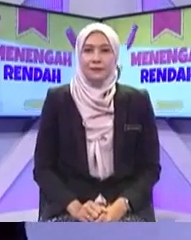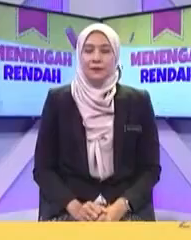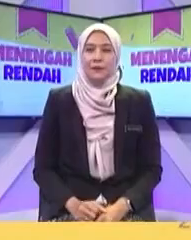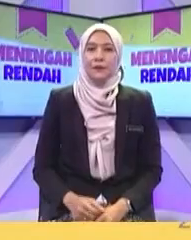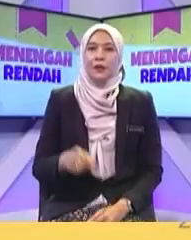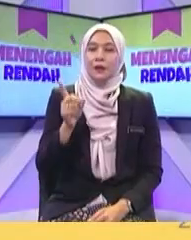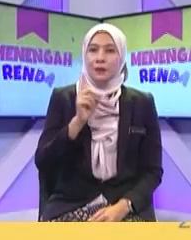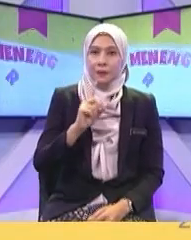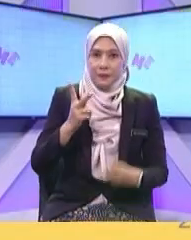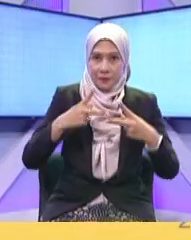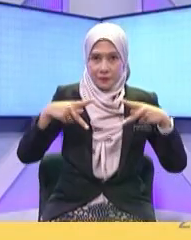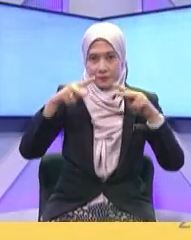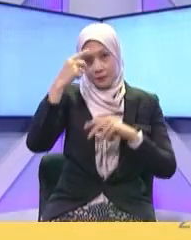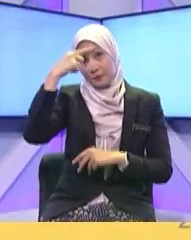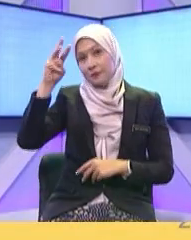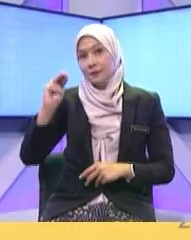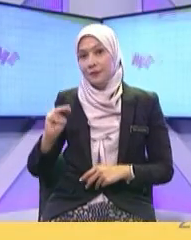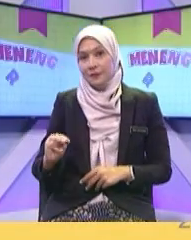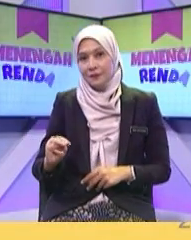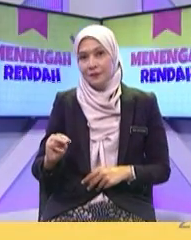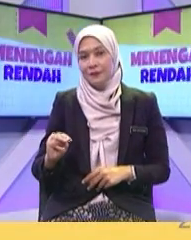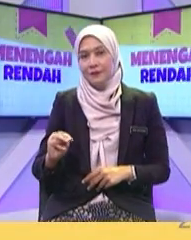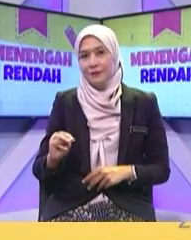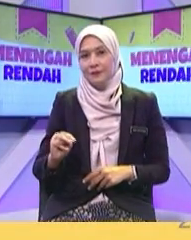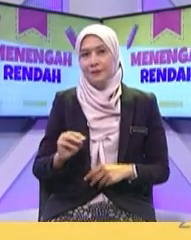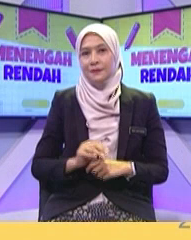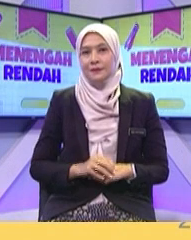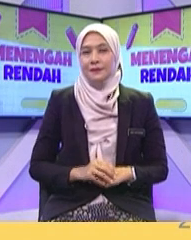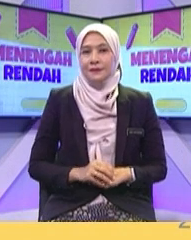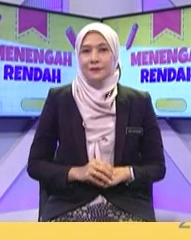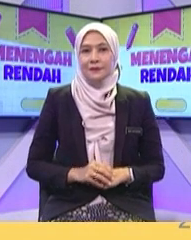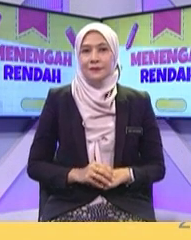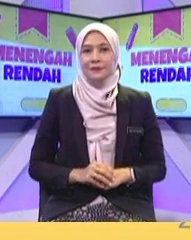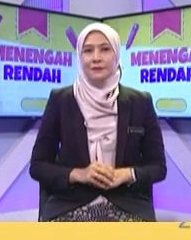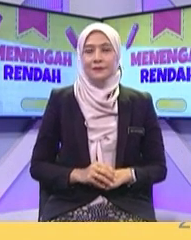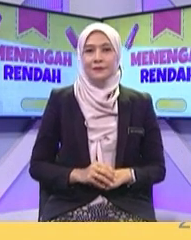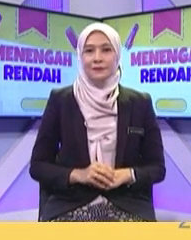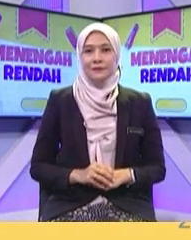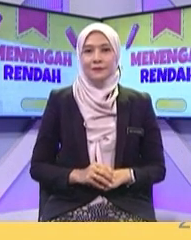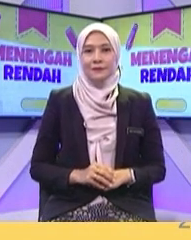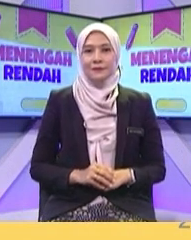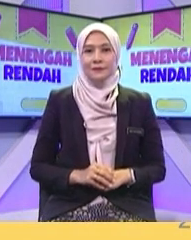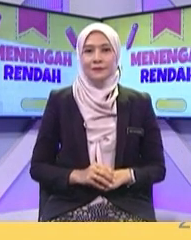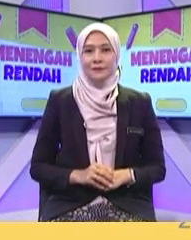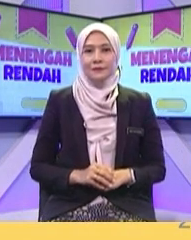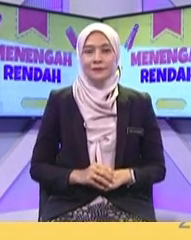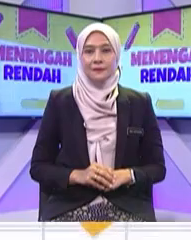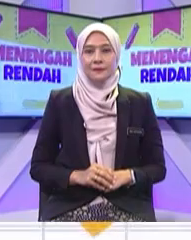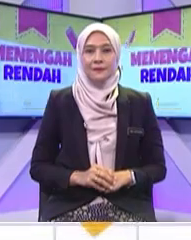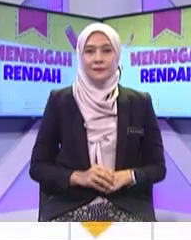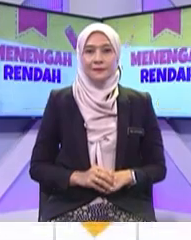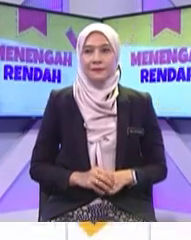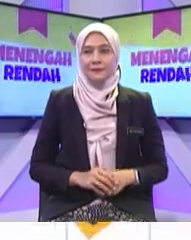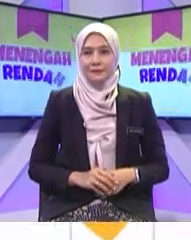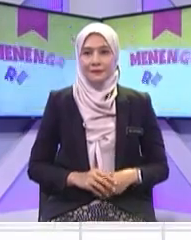paling penting Kepada seorang murid Seperti anda Kita nak uji Adik Fahim Dengan Adik Khalif Dia dua orang saja